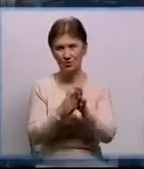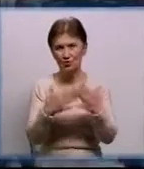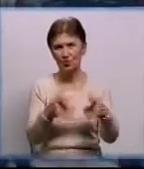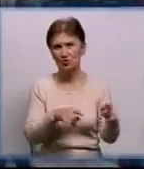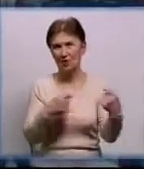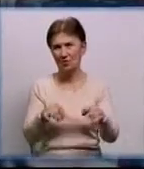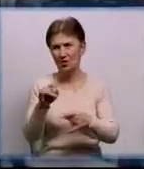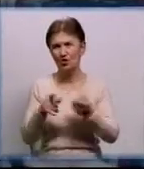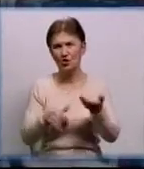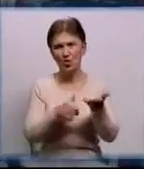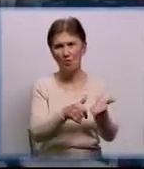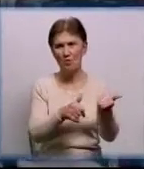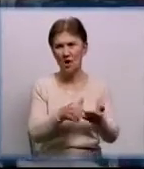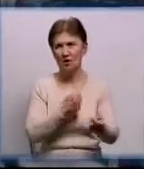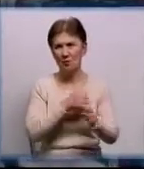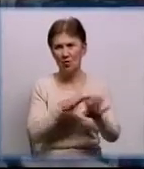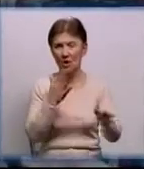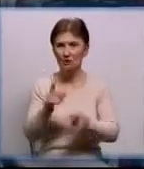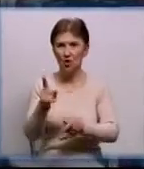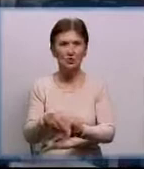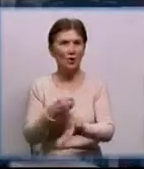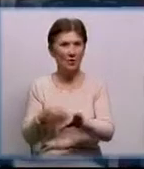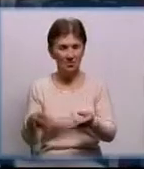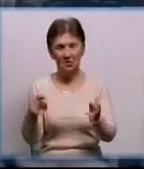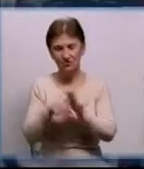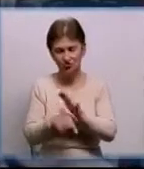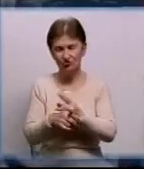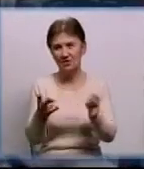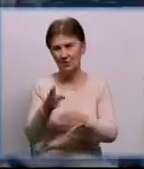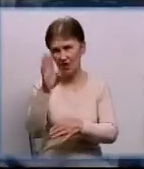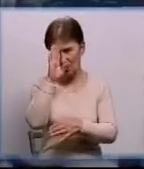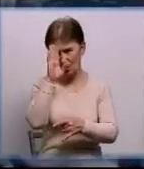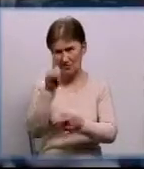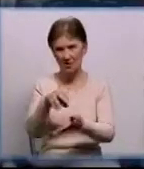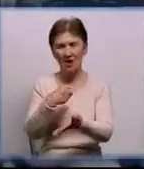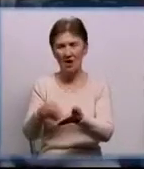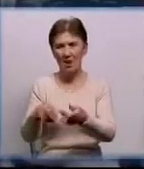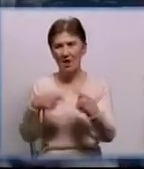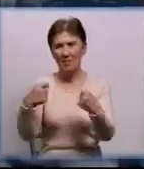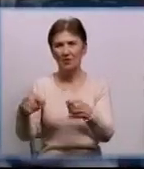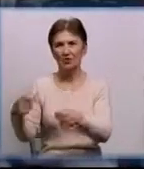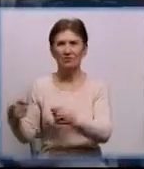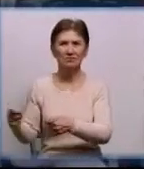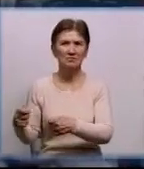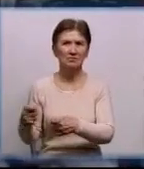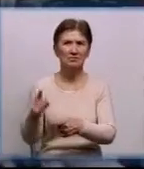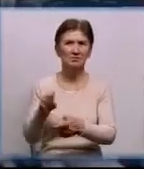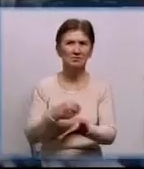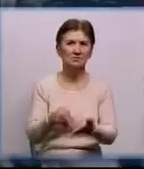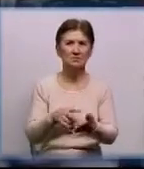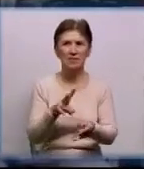полку. Але ж якщо ти вже їх придбав, треба ж хлопцям допомагати їх і отримувати в належному стані. Запчастини дорогі дуже.